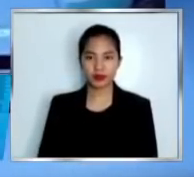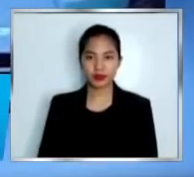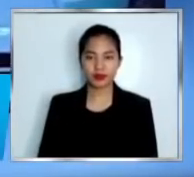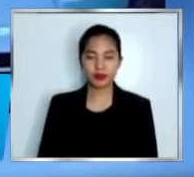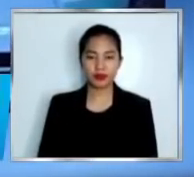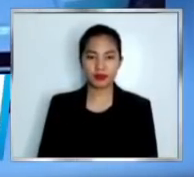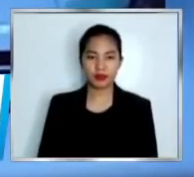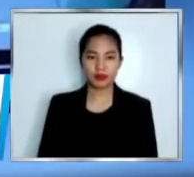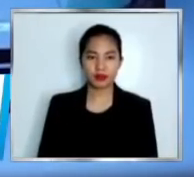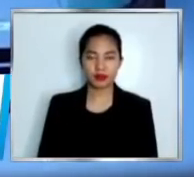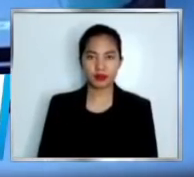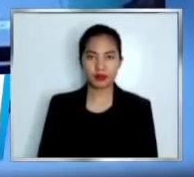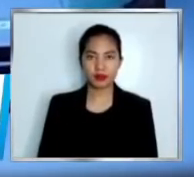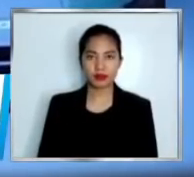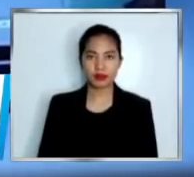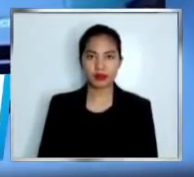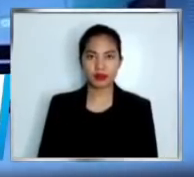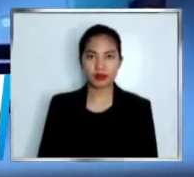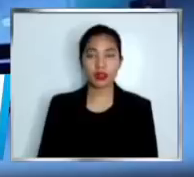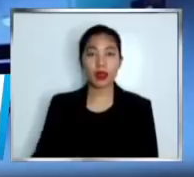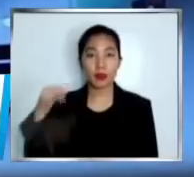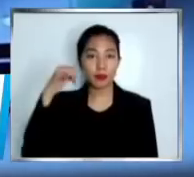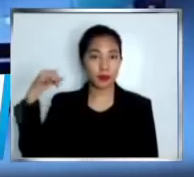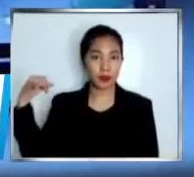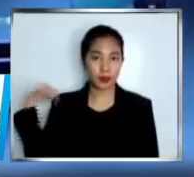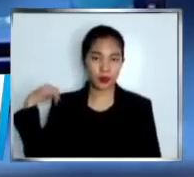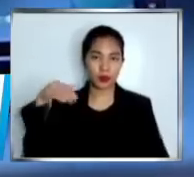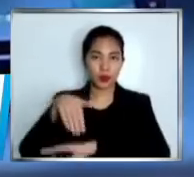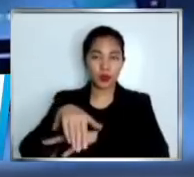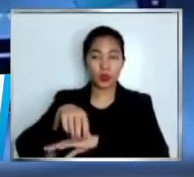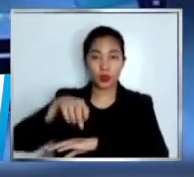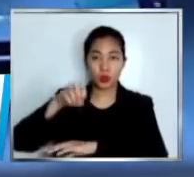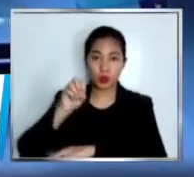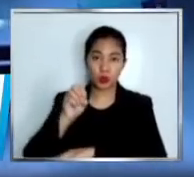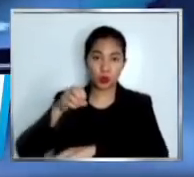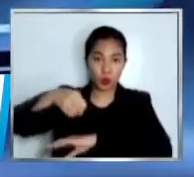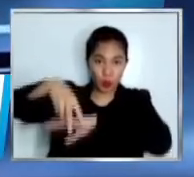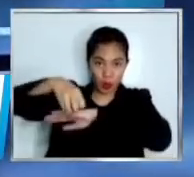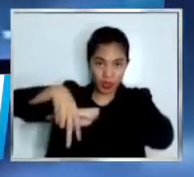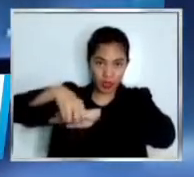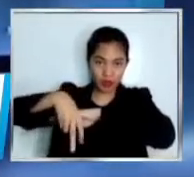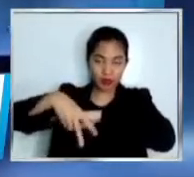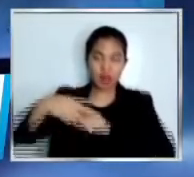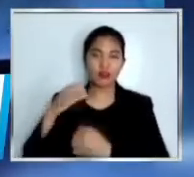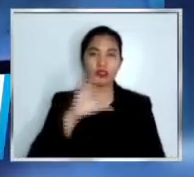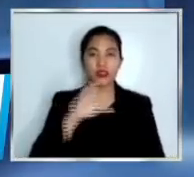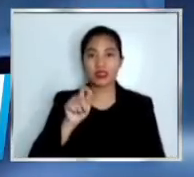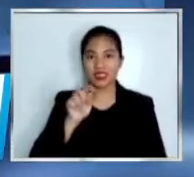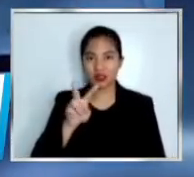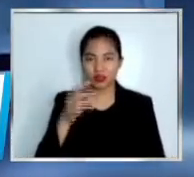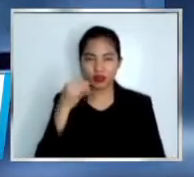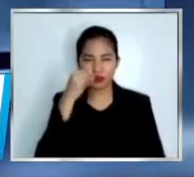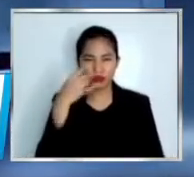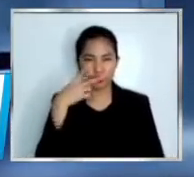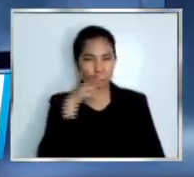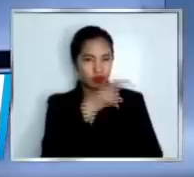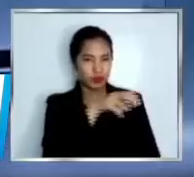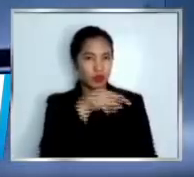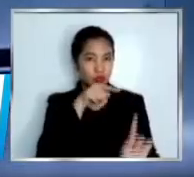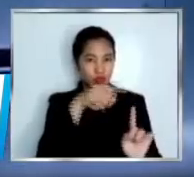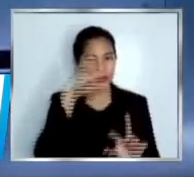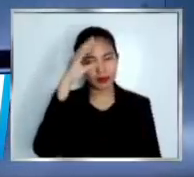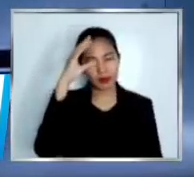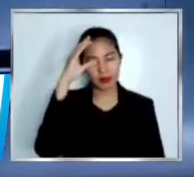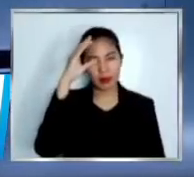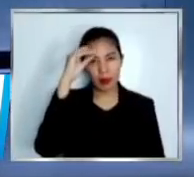Hating gabi kahapon, nakunan ng CCTV ang lalaking ito. Nagmamasid-masid sa loob ng isang elementary school sa Sampalak, Maynila.